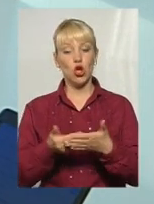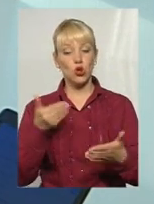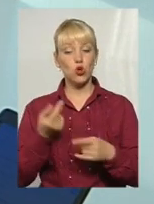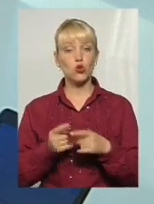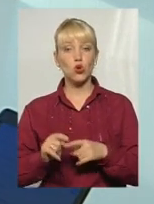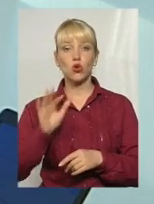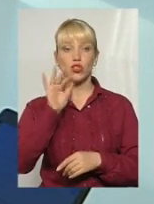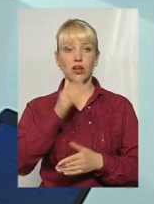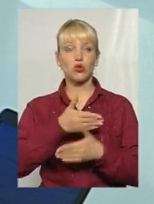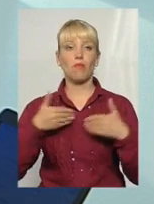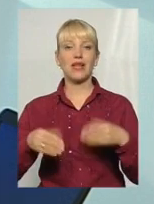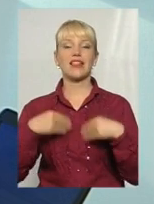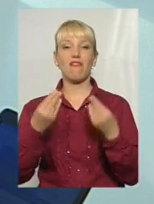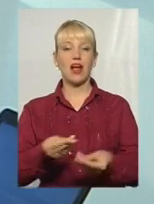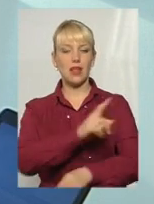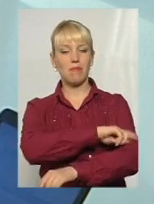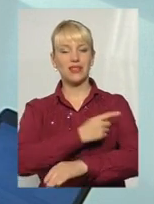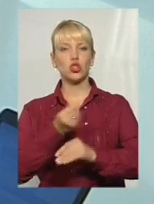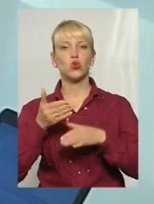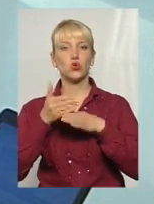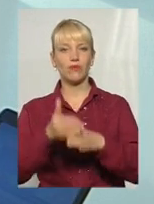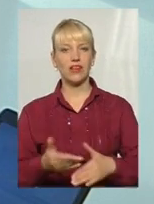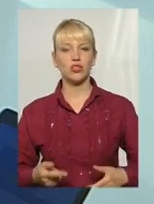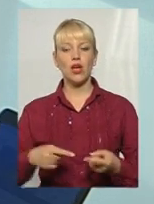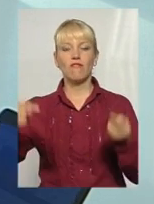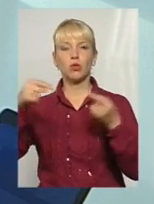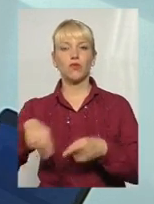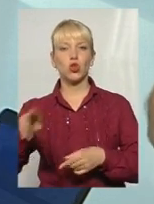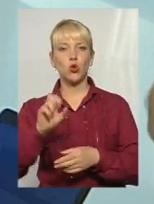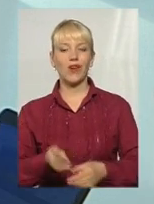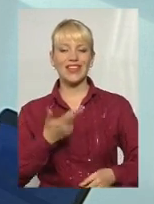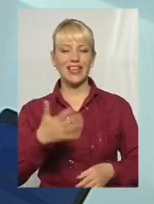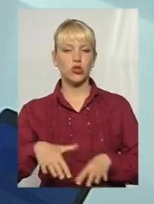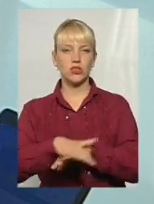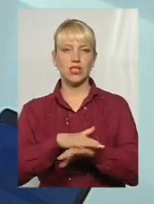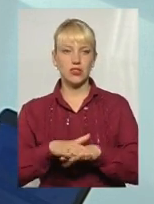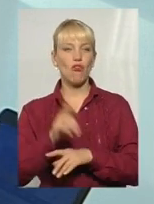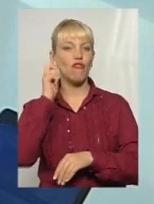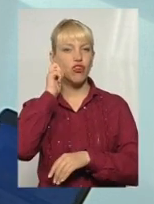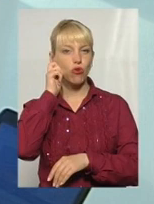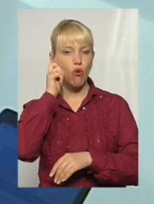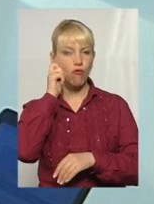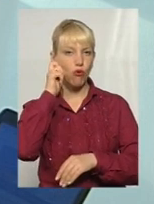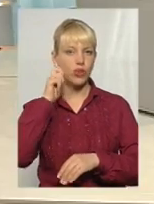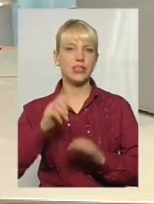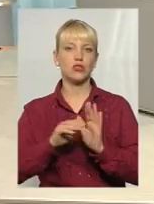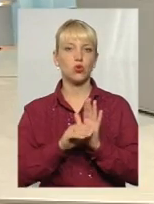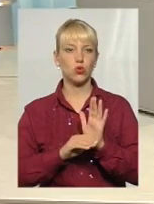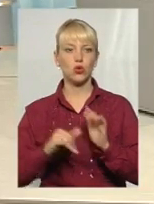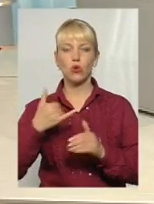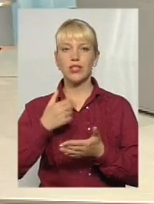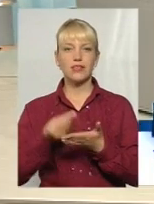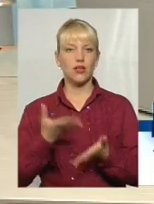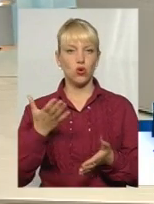ми давали медичну субвенцію відповідно до кількості населення, вікової структури, тому що в нас найдорожче